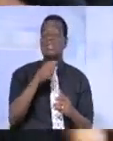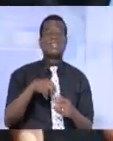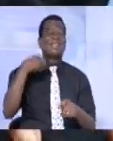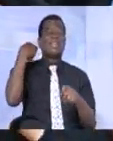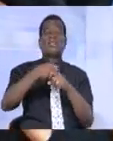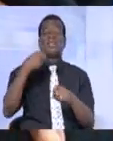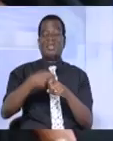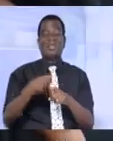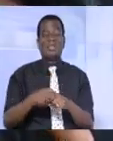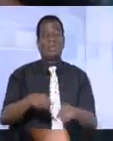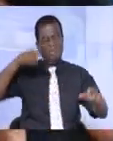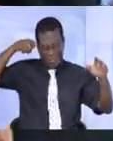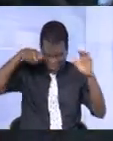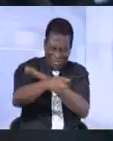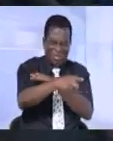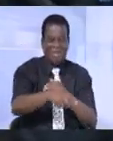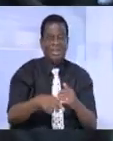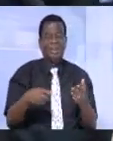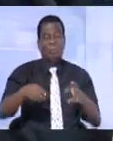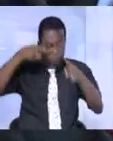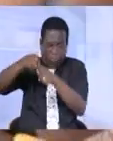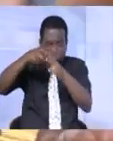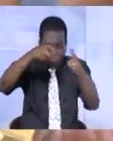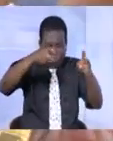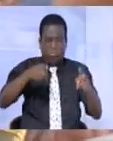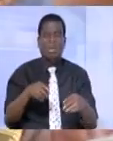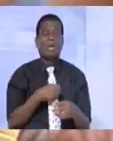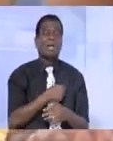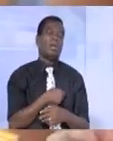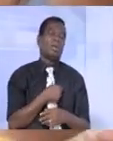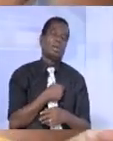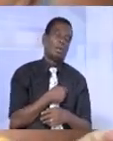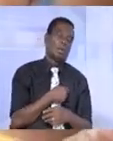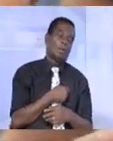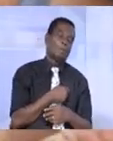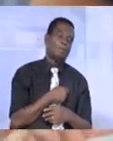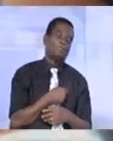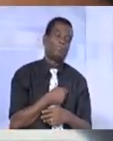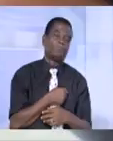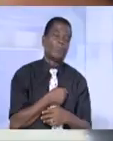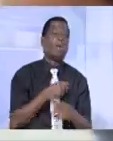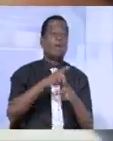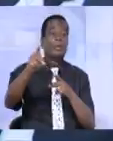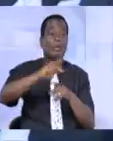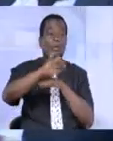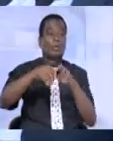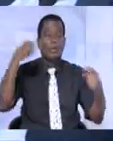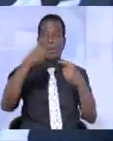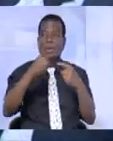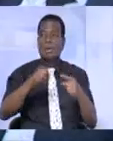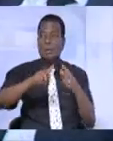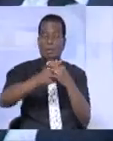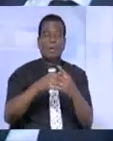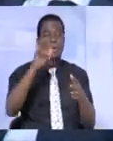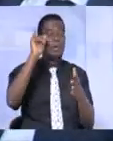Ils l'ont tué comme ça. Cadeau. Cadeau. Plusieurs victimes de l'attaque terroriste de Grand Bassam entament